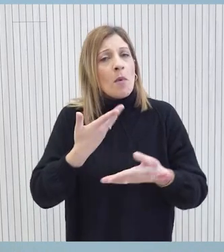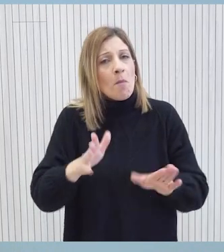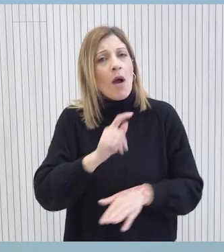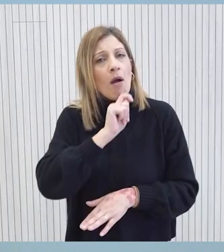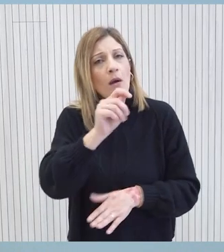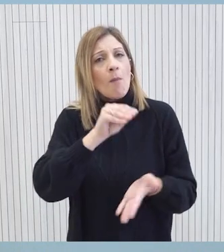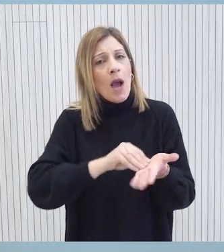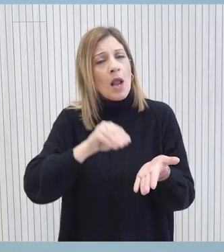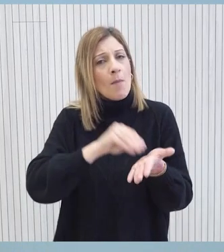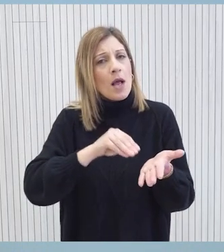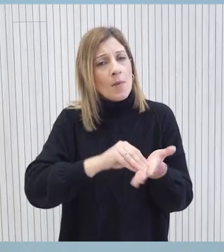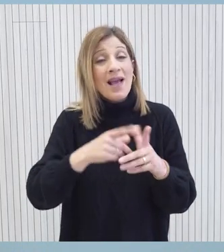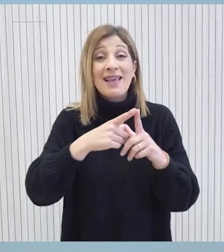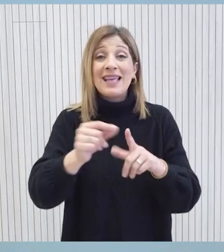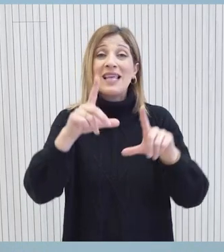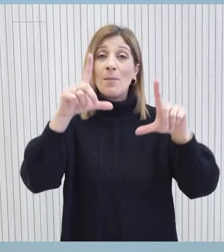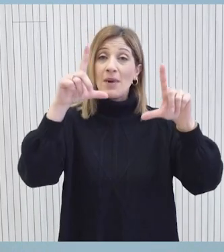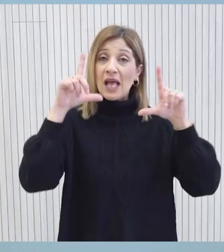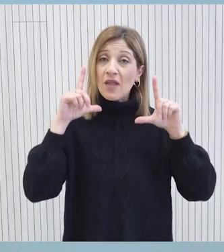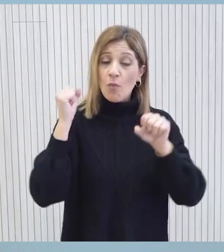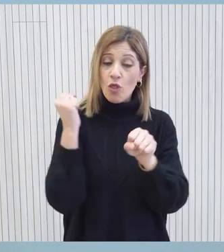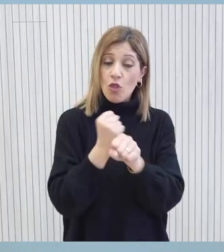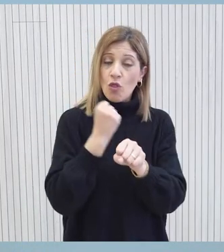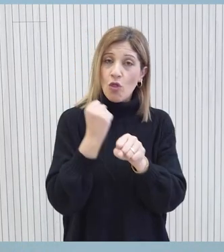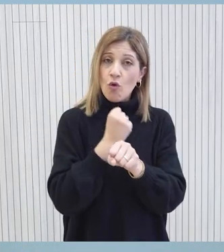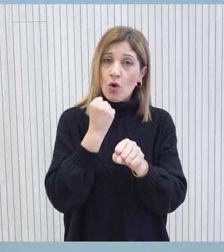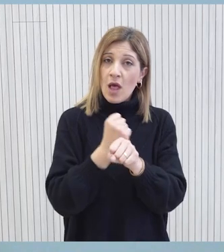και ξανά ότι η Κυπριακή Δημοκρατία επεξεργάζεται